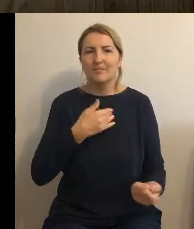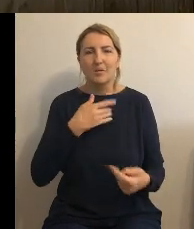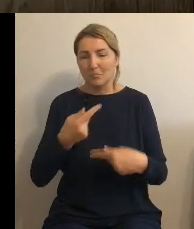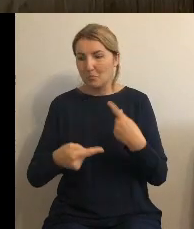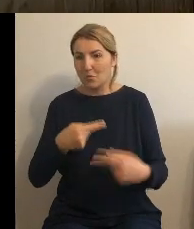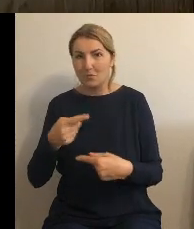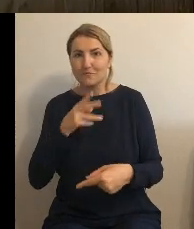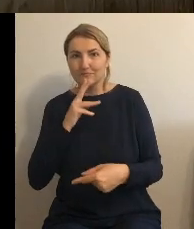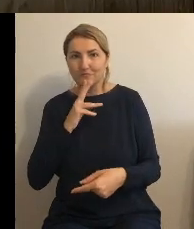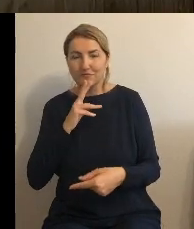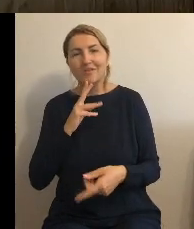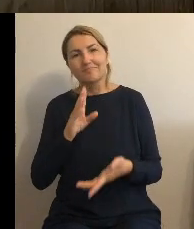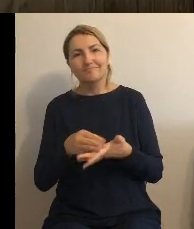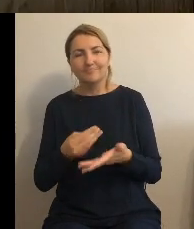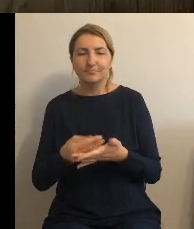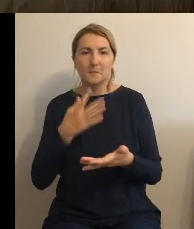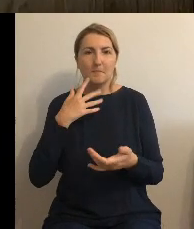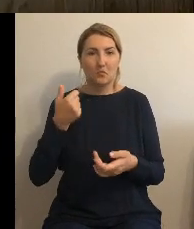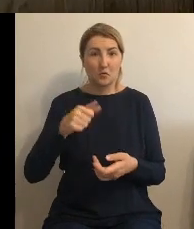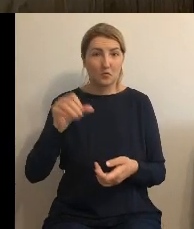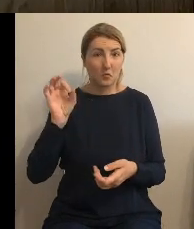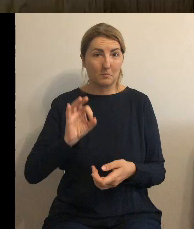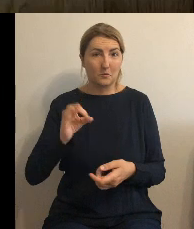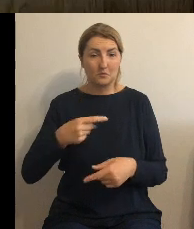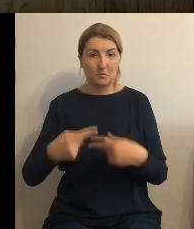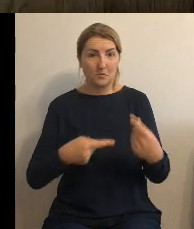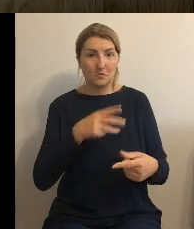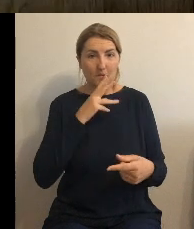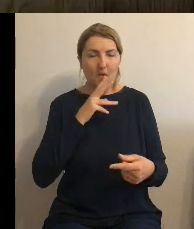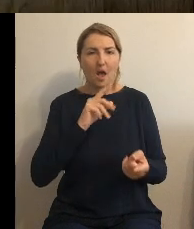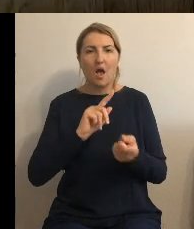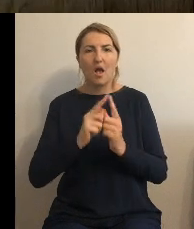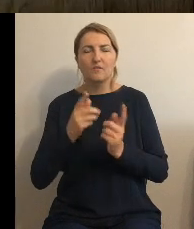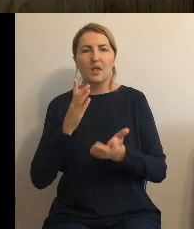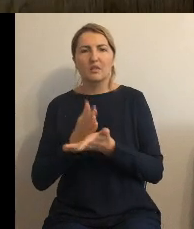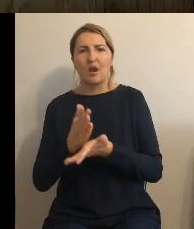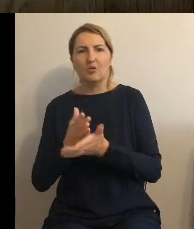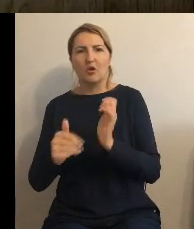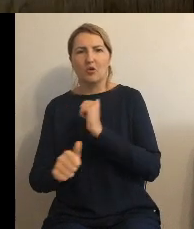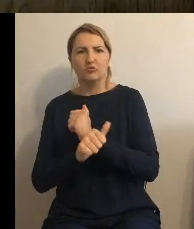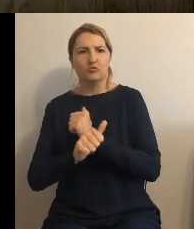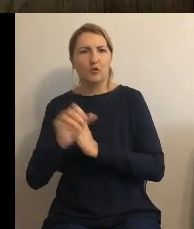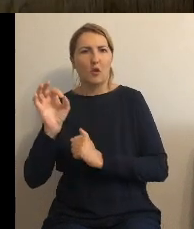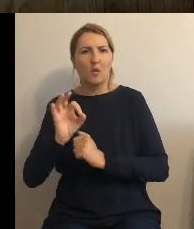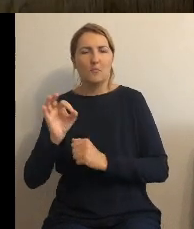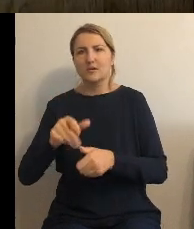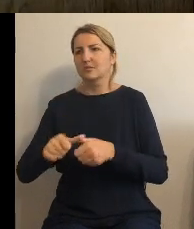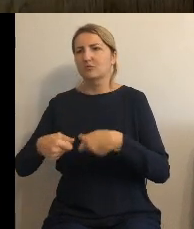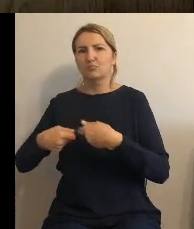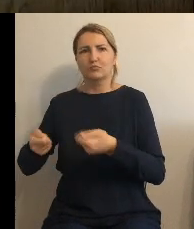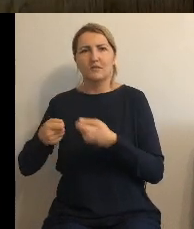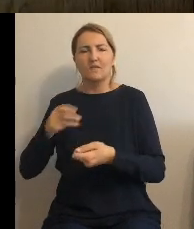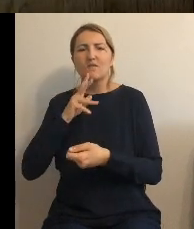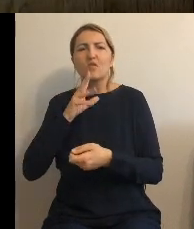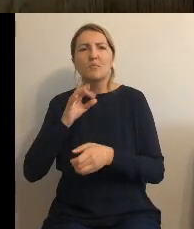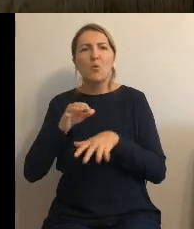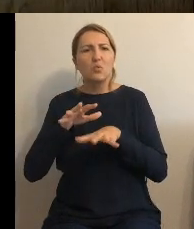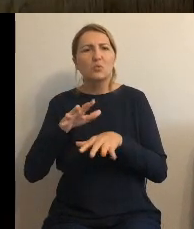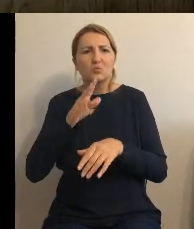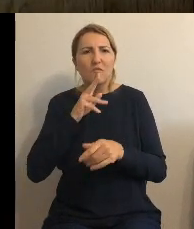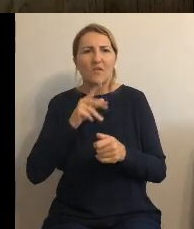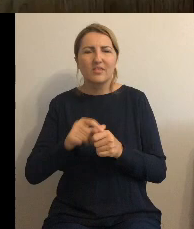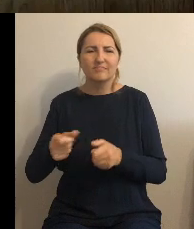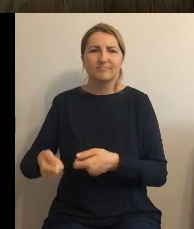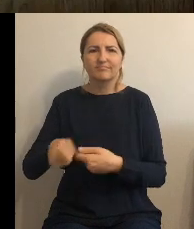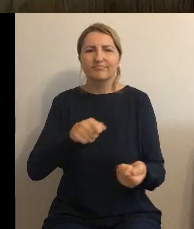dajmy na to 100% produkcji wody mamy a tylko 60% jest wody sprzedawanej bardzo dużo wody jest przeznaczonej na